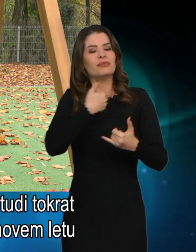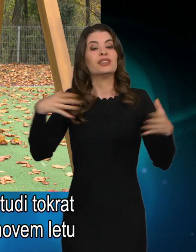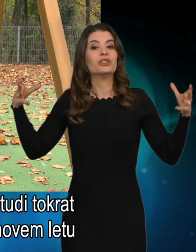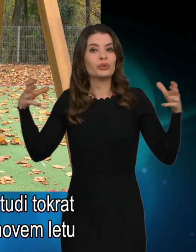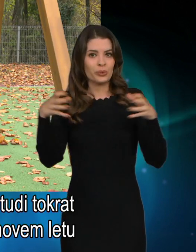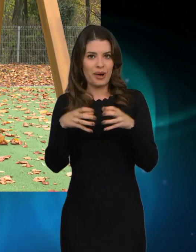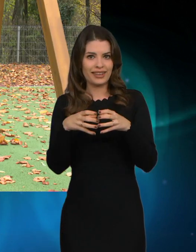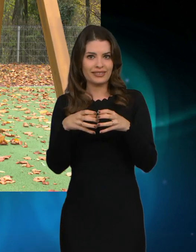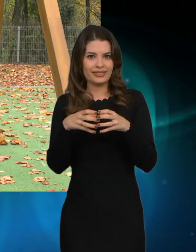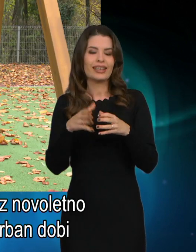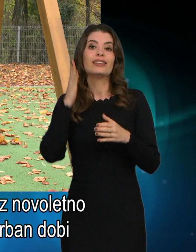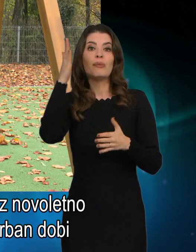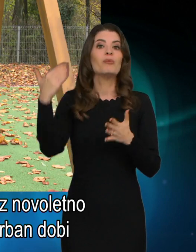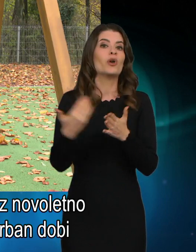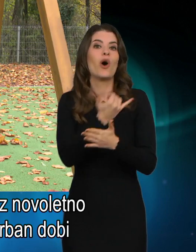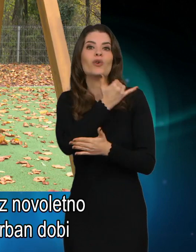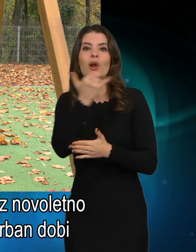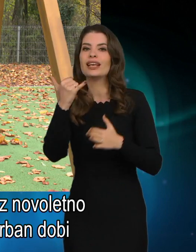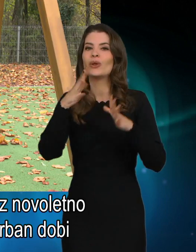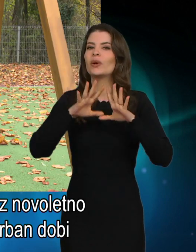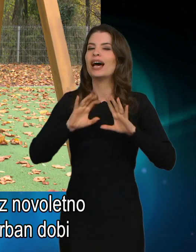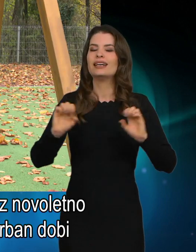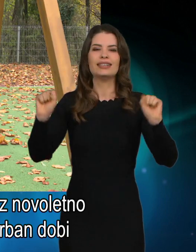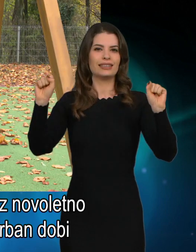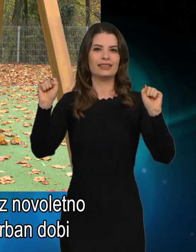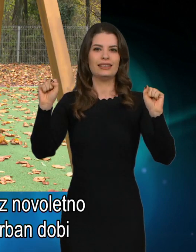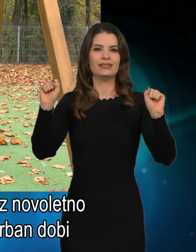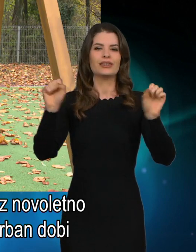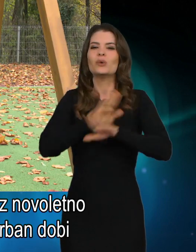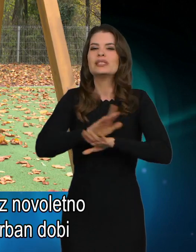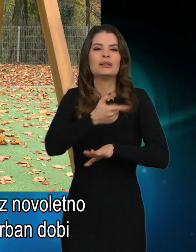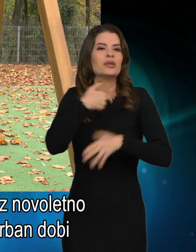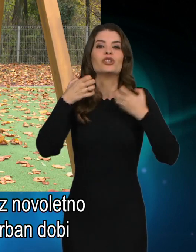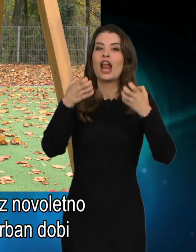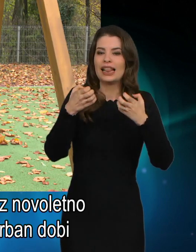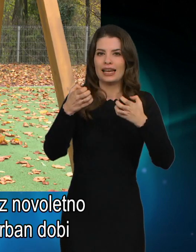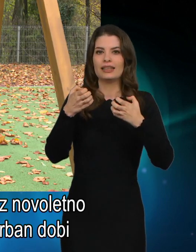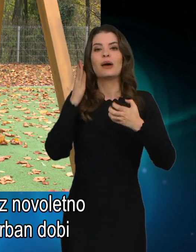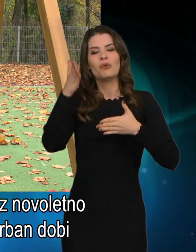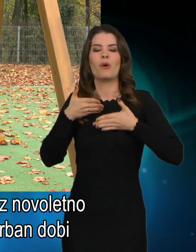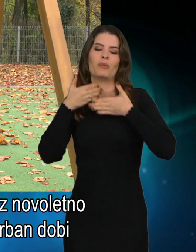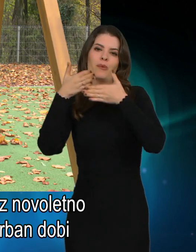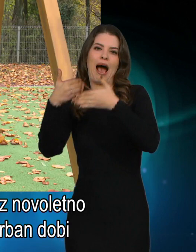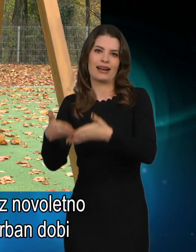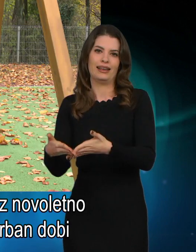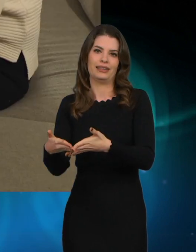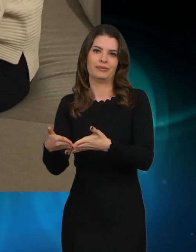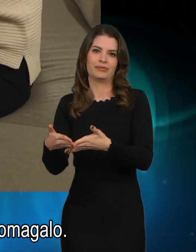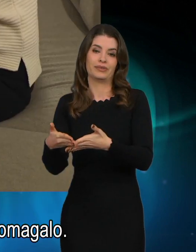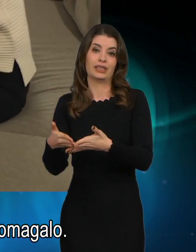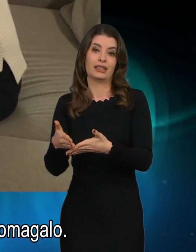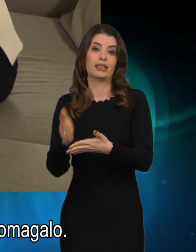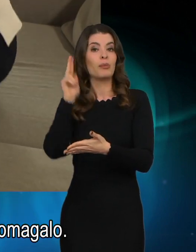in v novo leto naredili ta... V bistvu, da si vsi zaželeli in pomagali to novoletno zaobljobo, da urbano